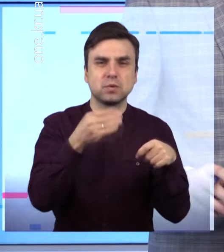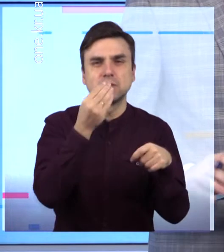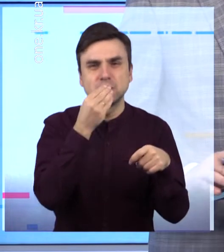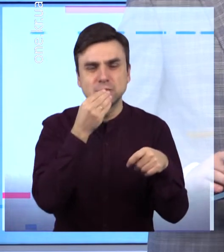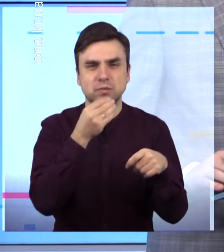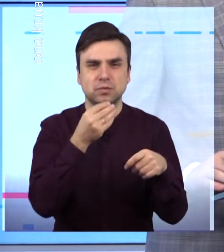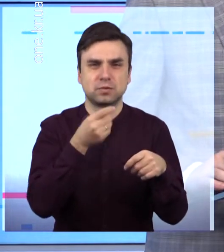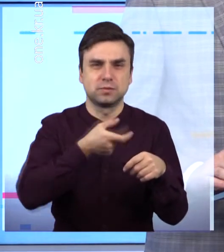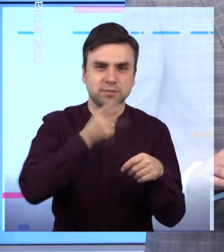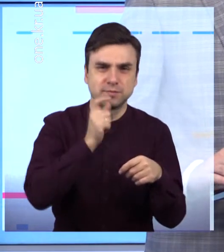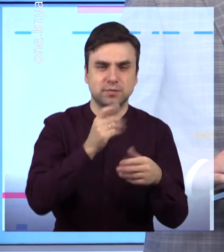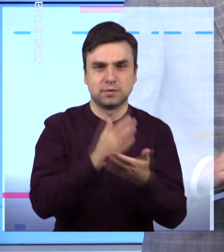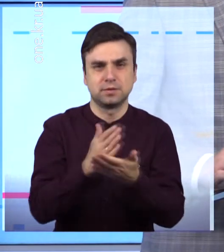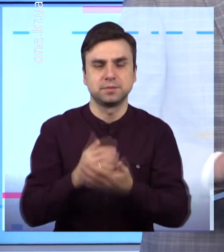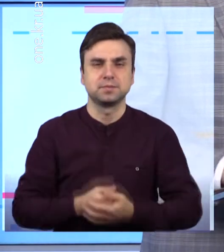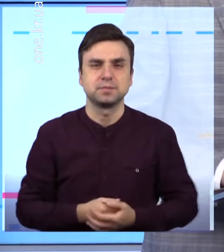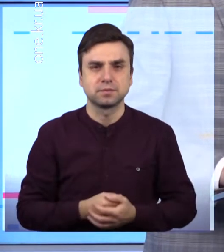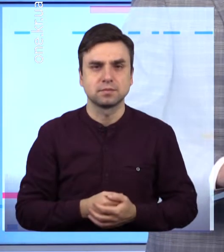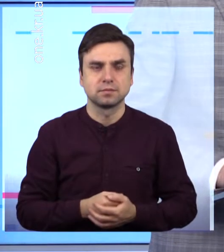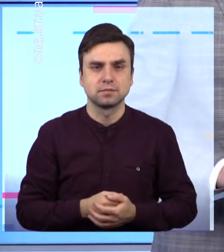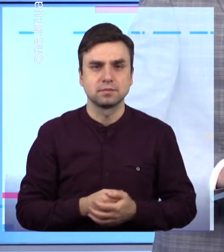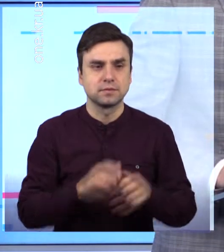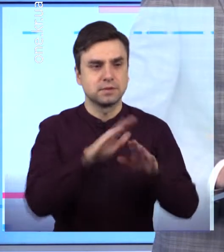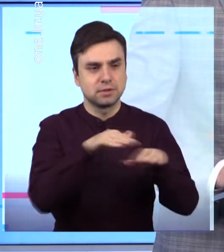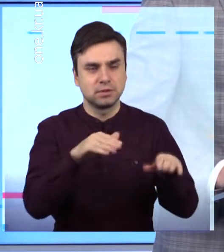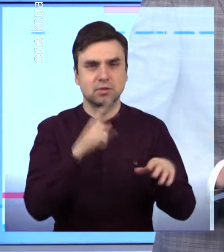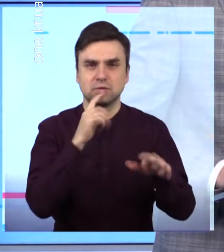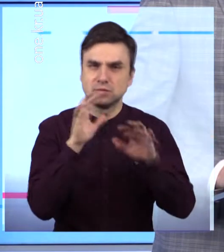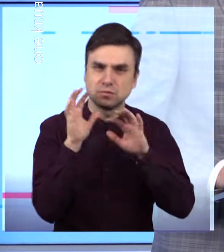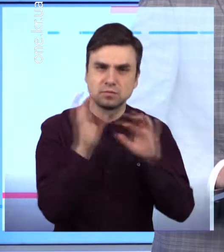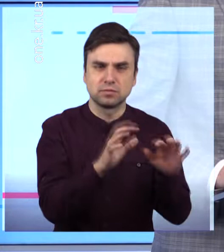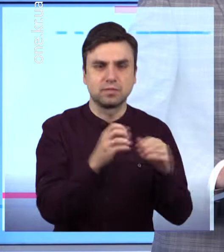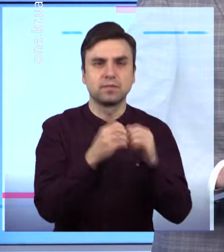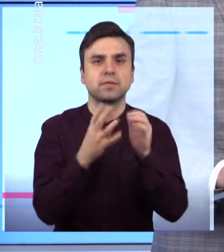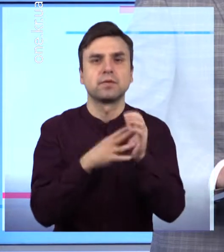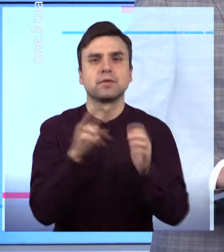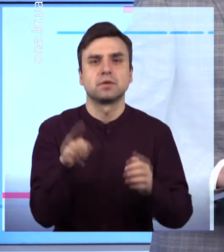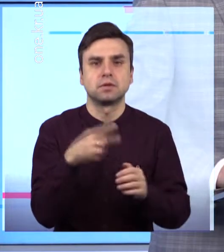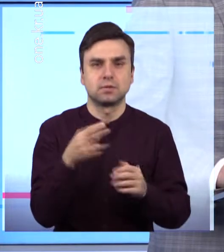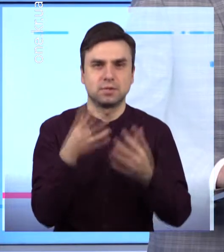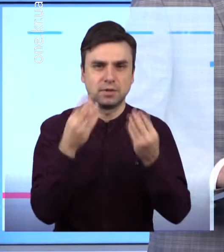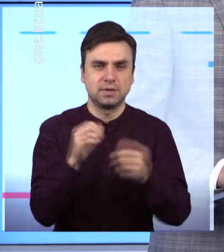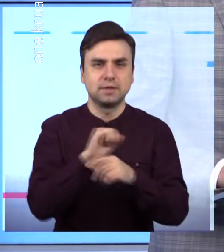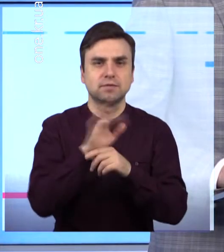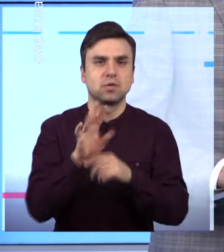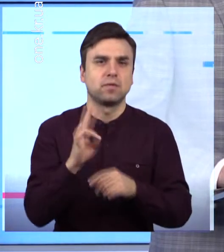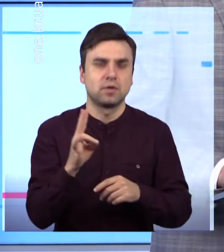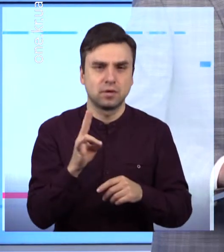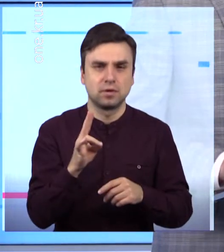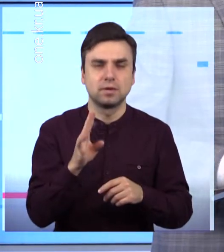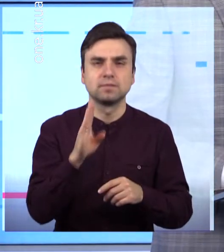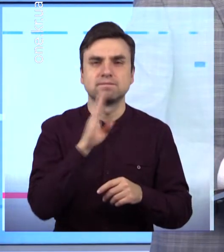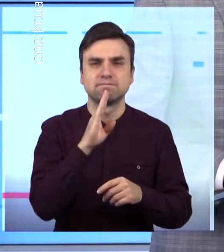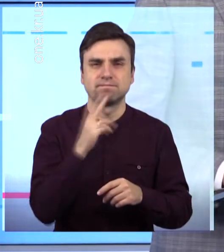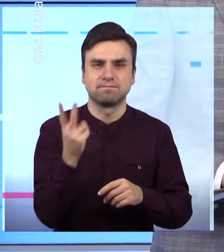Подарувати теплодітям 19 грудня у День Святого Миколая Небайдужі містянки організували для криворізьких дітей справжній сюрприз